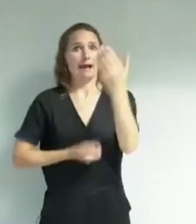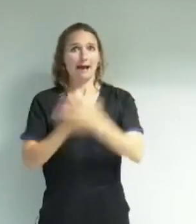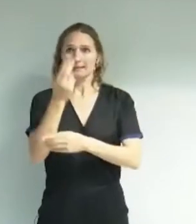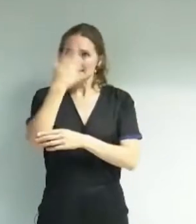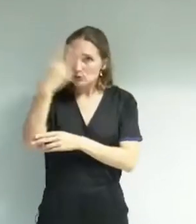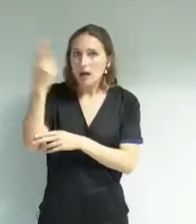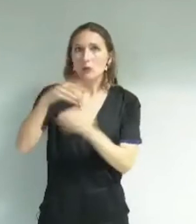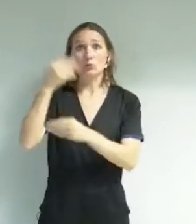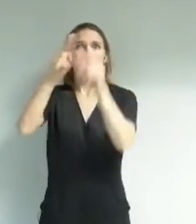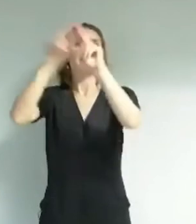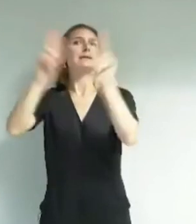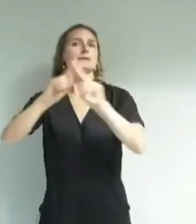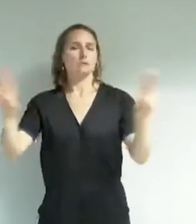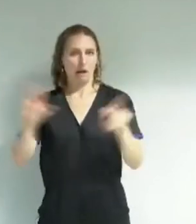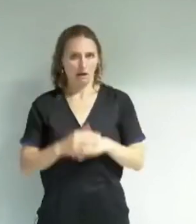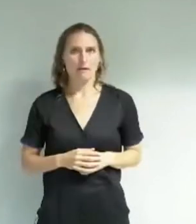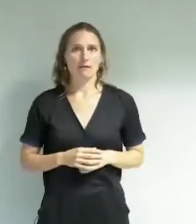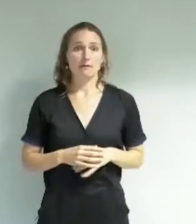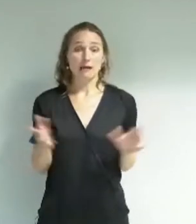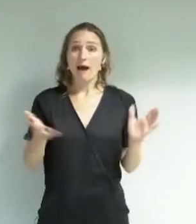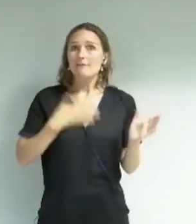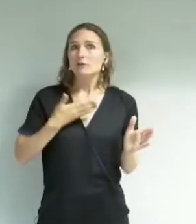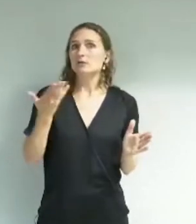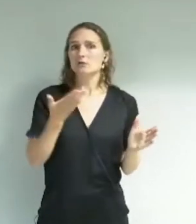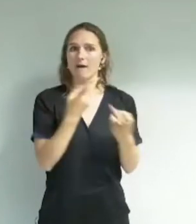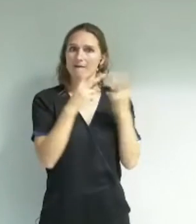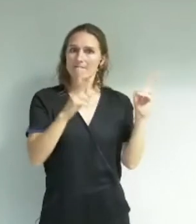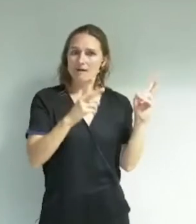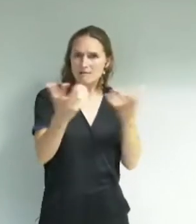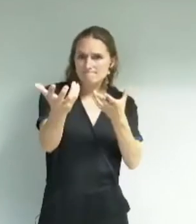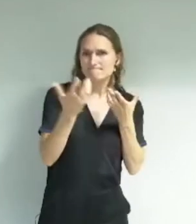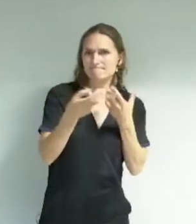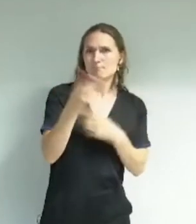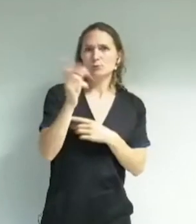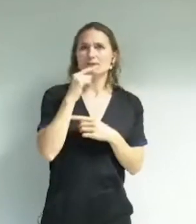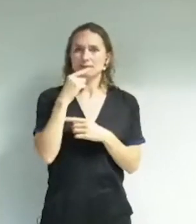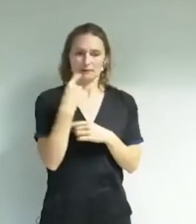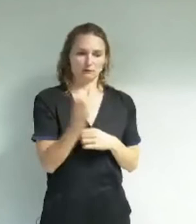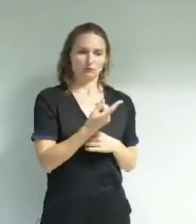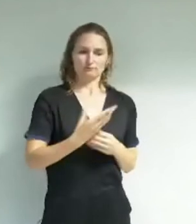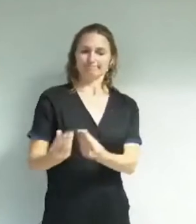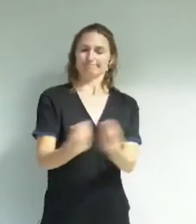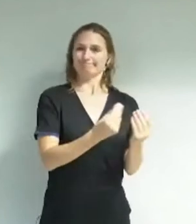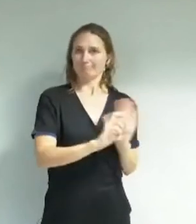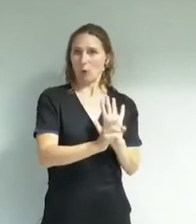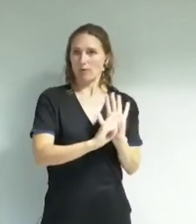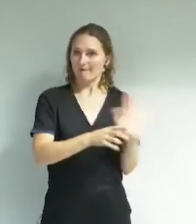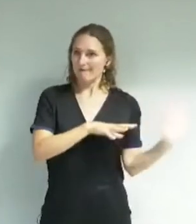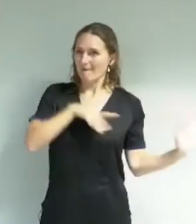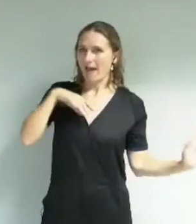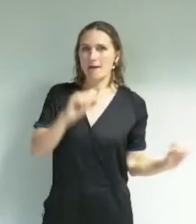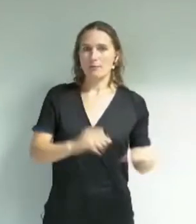internationalement connus, qui rendraient notre ville plus attractif et dont chaque grenobloise et grenoblois pourrait être fière. Et